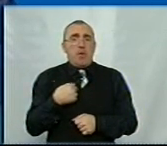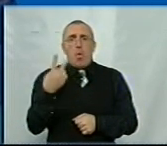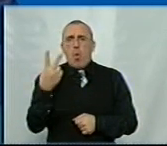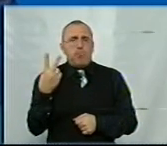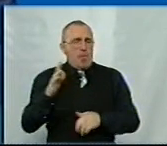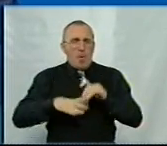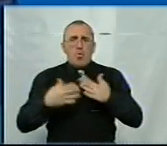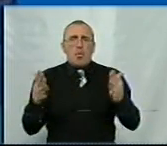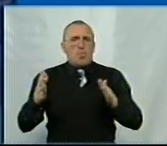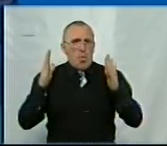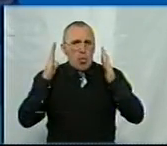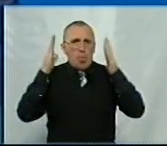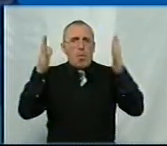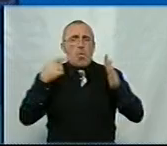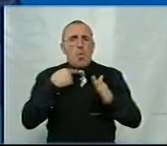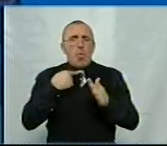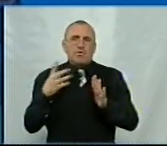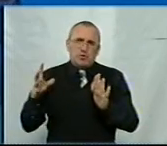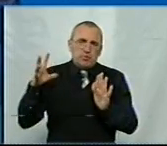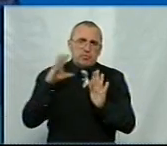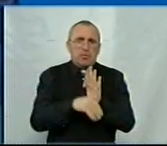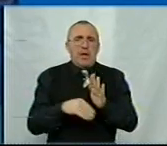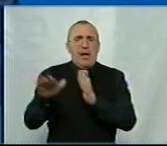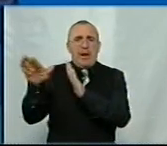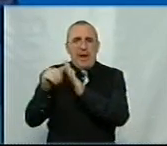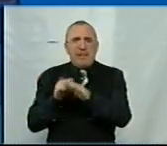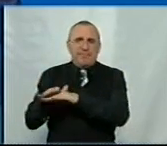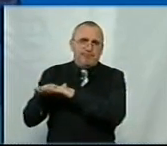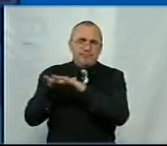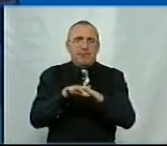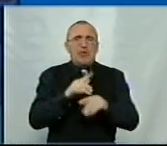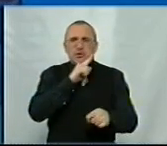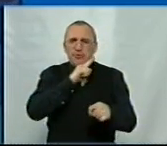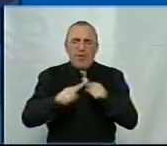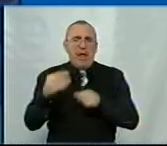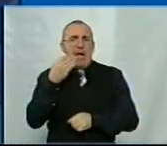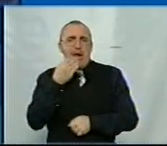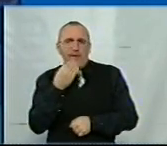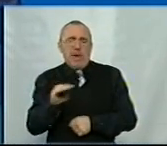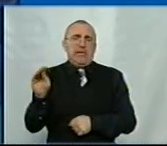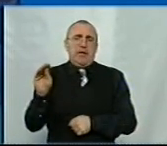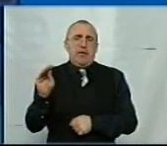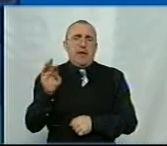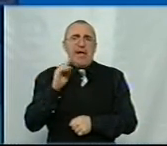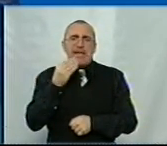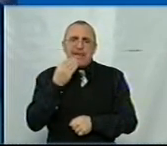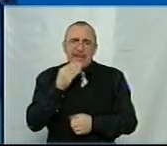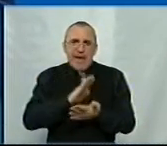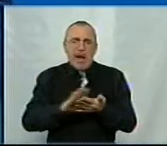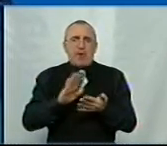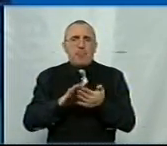руками буду голосувати за те, щоб залучити кредитний ресурс, щоб швидко, ефективно, якісно